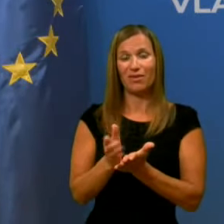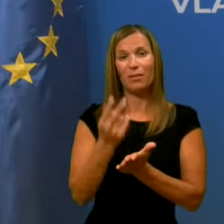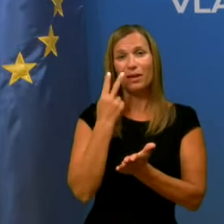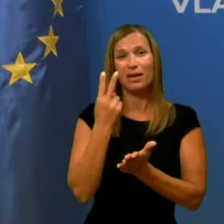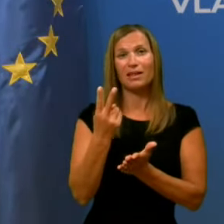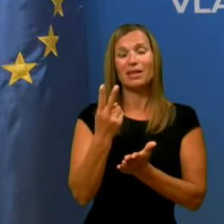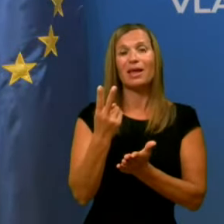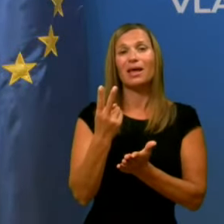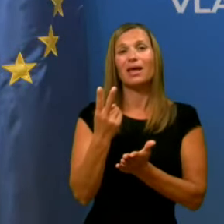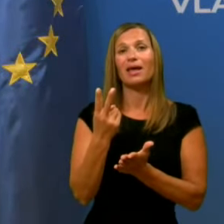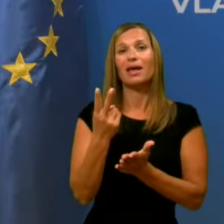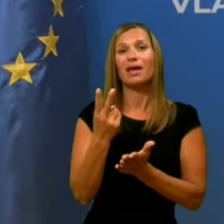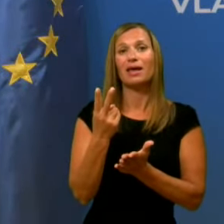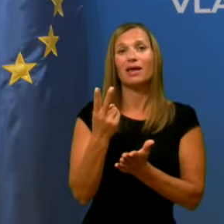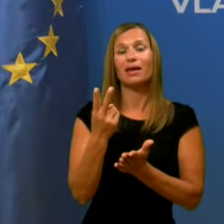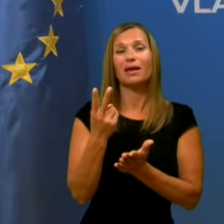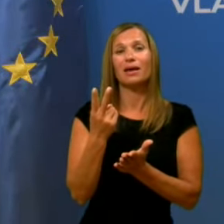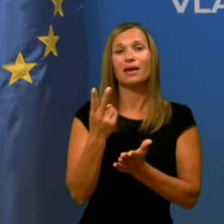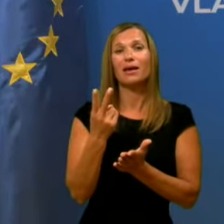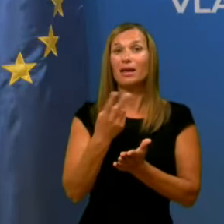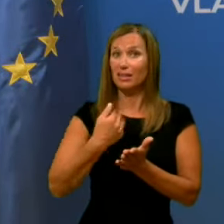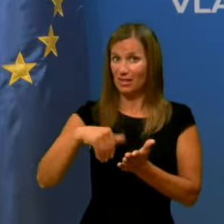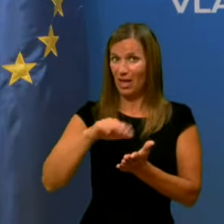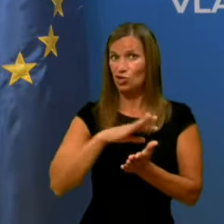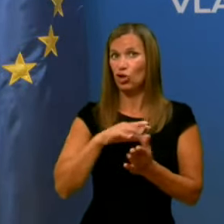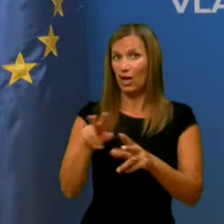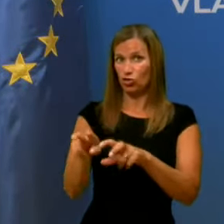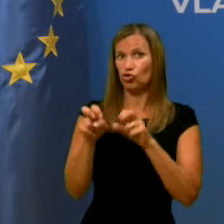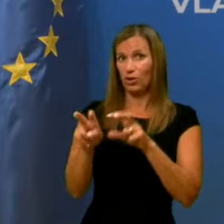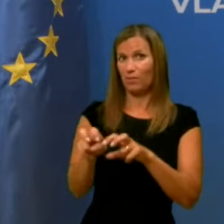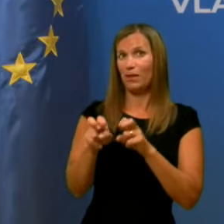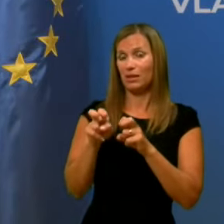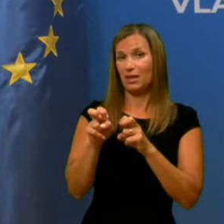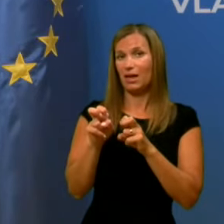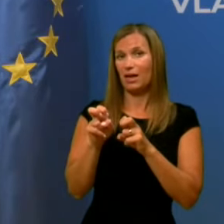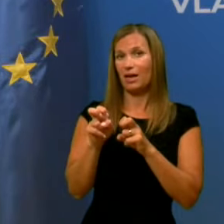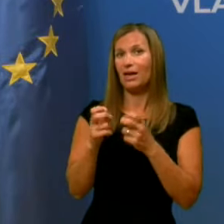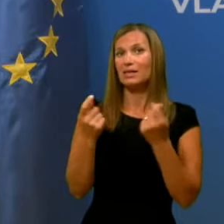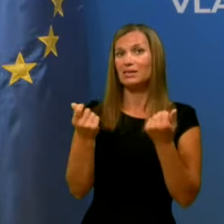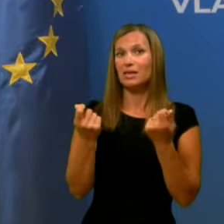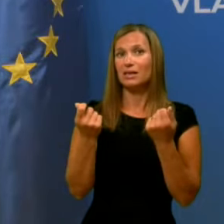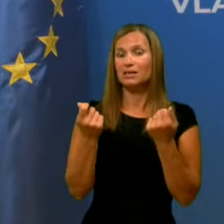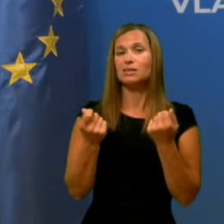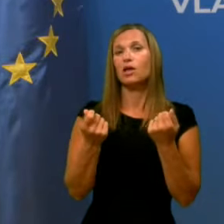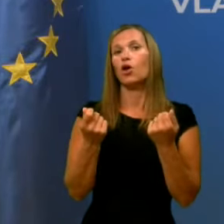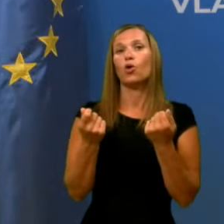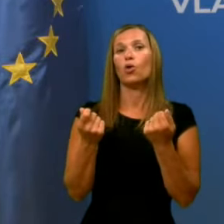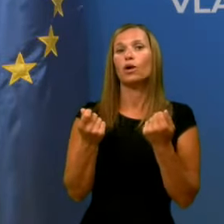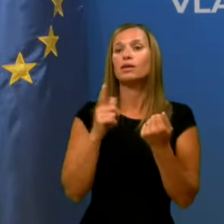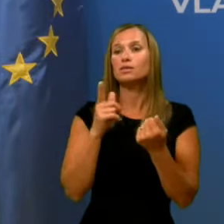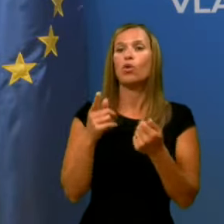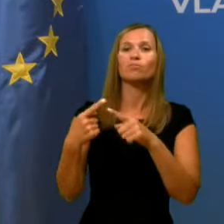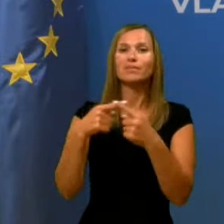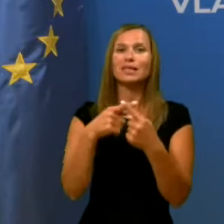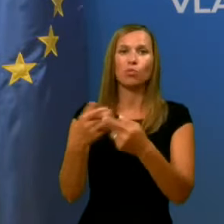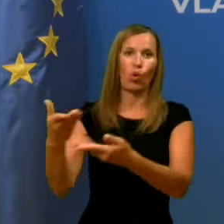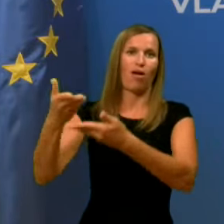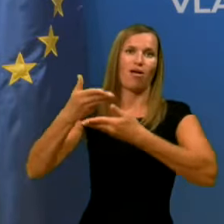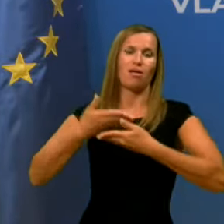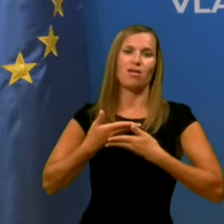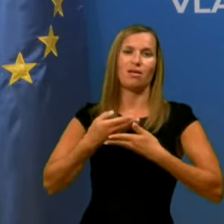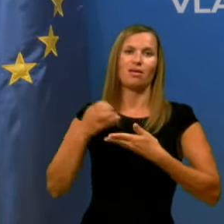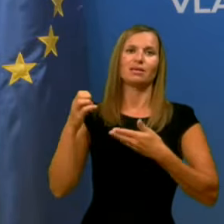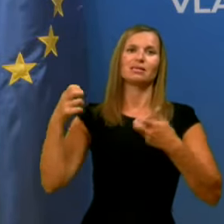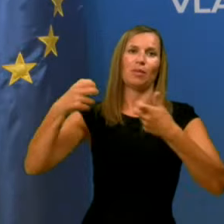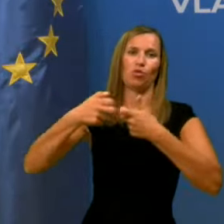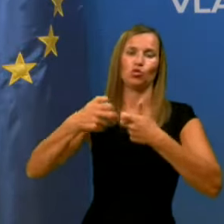črpanju sredstev izpogajanjih na ravni Evropske